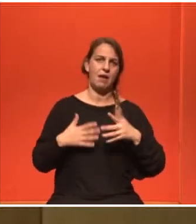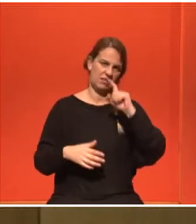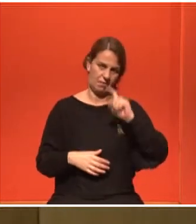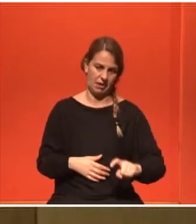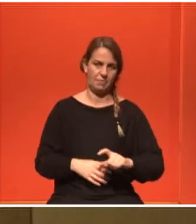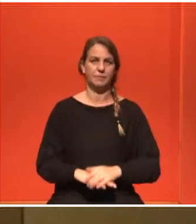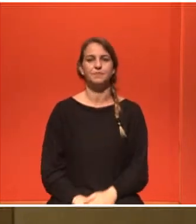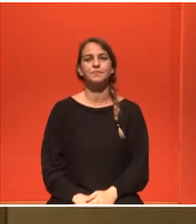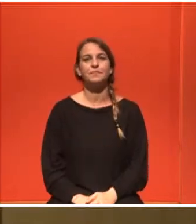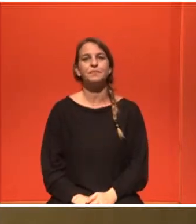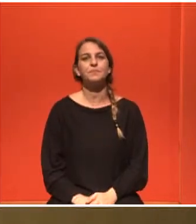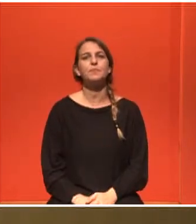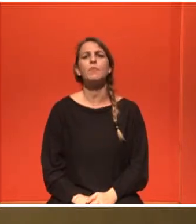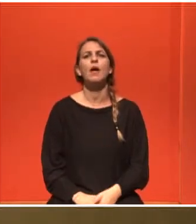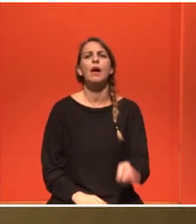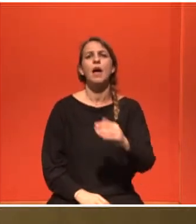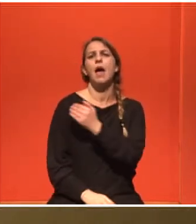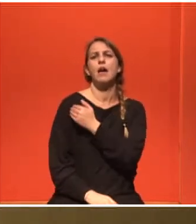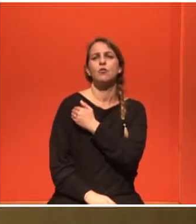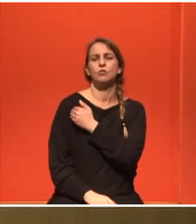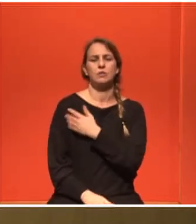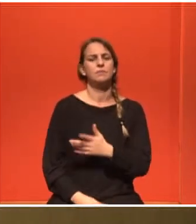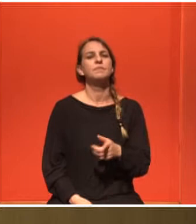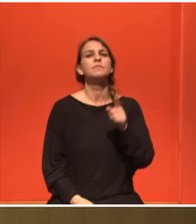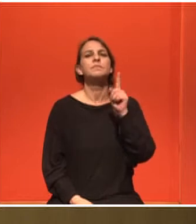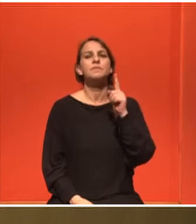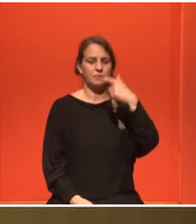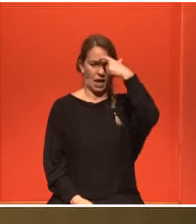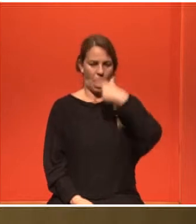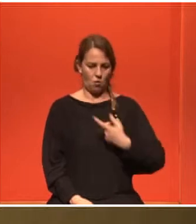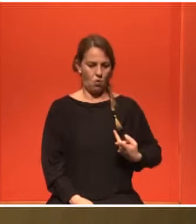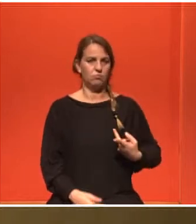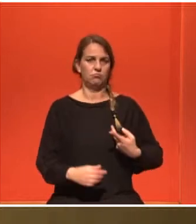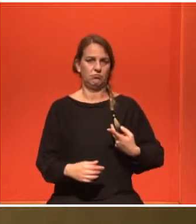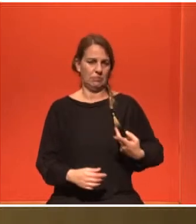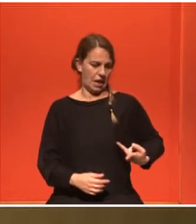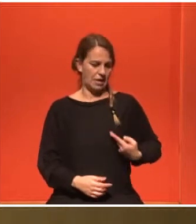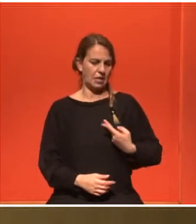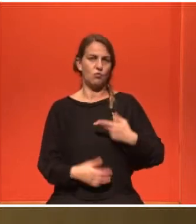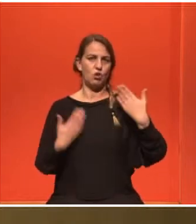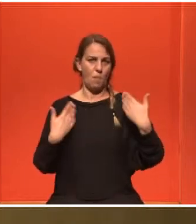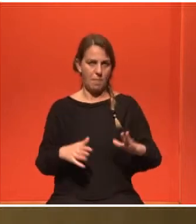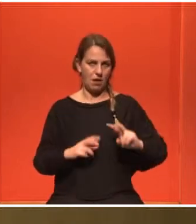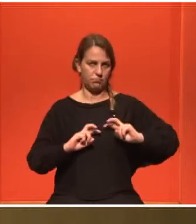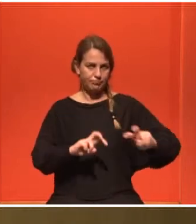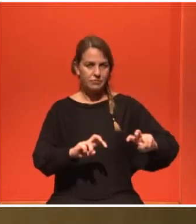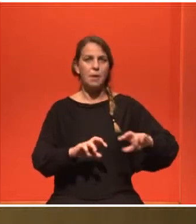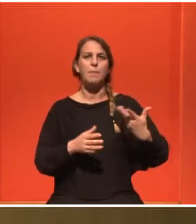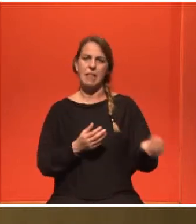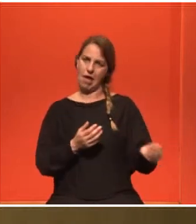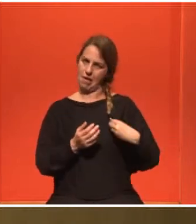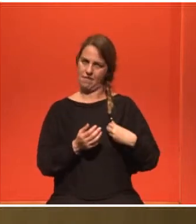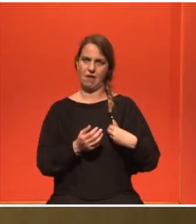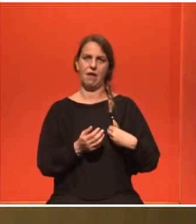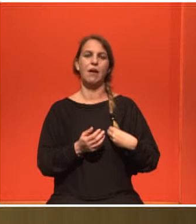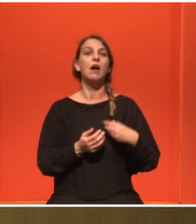Καλησπέρα. Ευχαριστούμε για την εκδήλωση. Χειρουργήθηκα το 2011 με αστεχτομή και προσθετική μαστού. Η